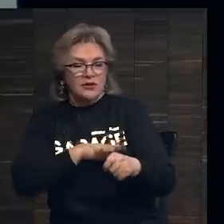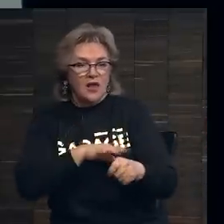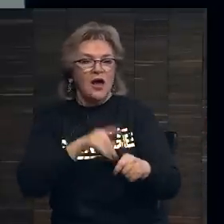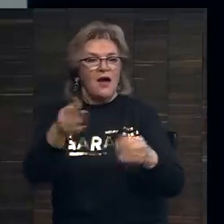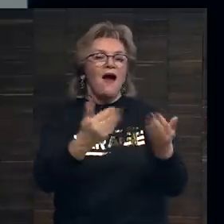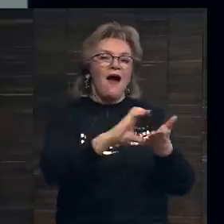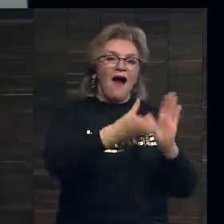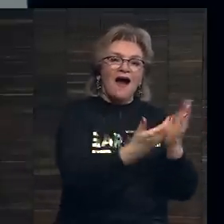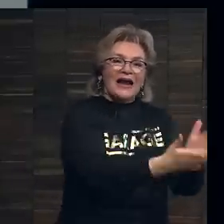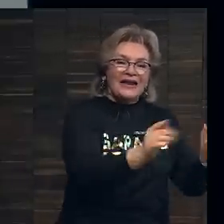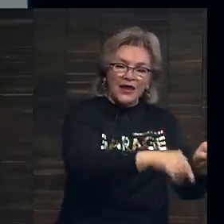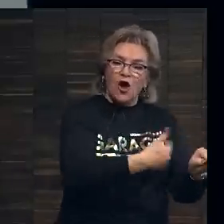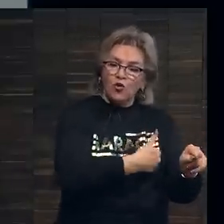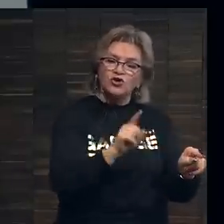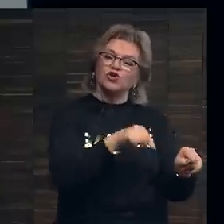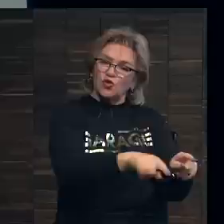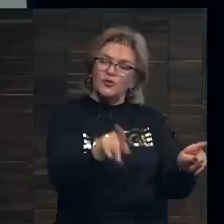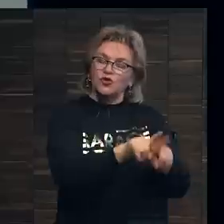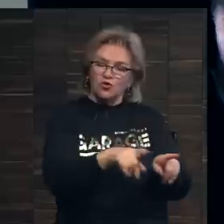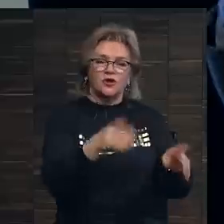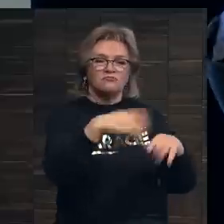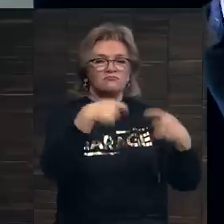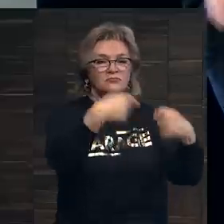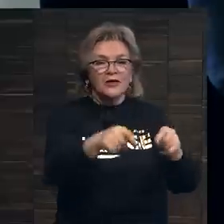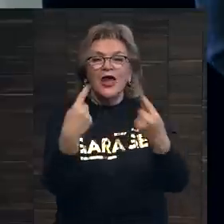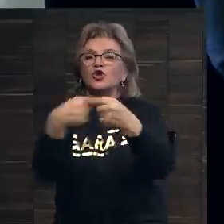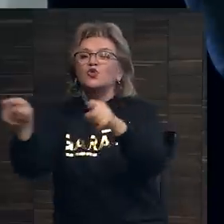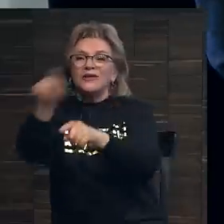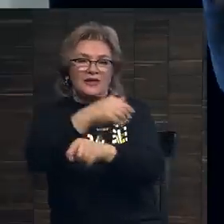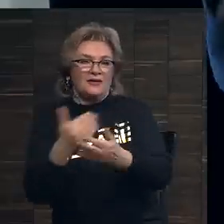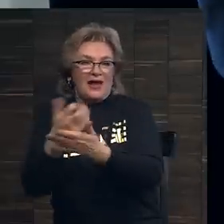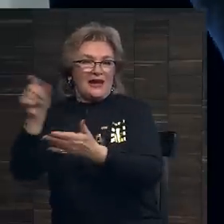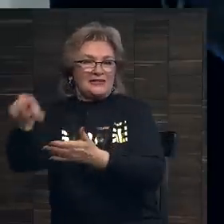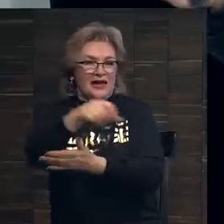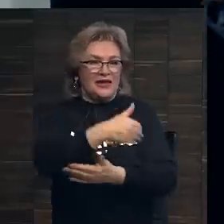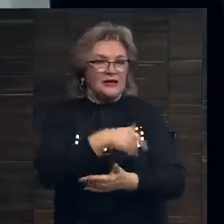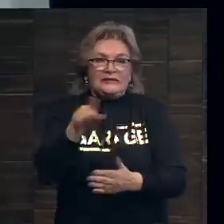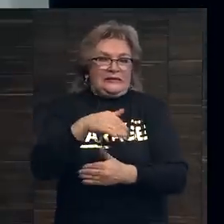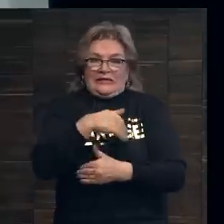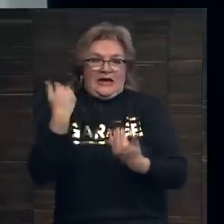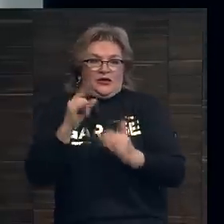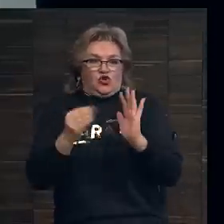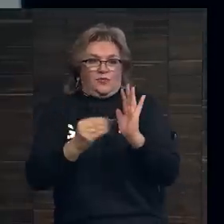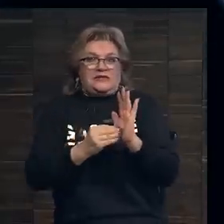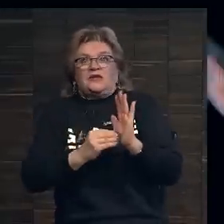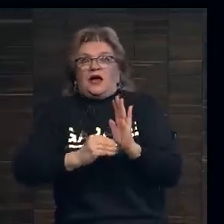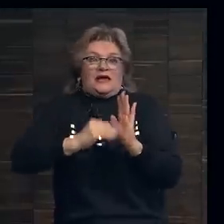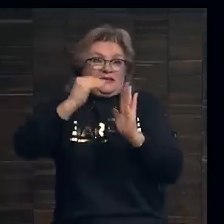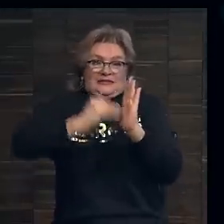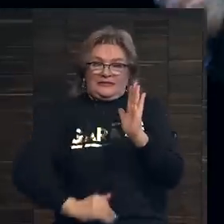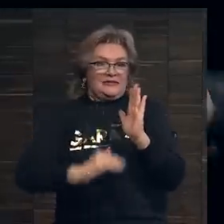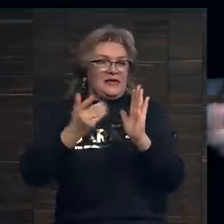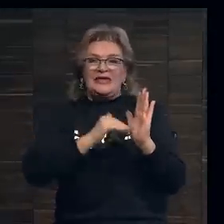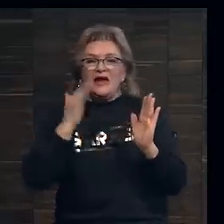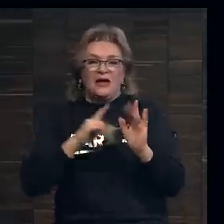Это и галерея, которая хочет, чтобы работа продалась. другие коллекционеры не хотят, чтобы цена слишком сильно снижалась,